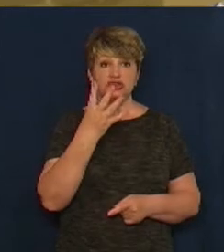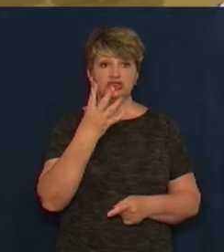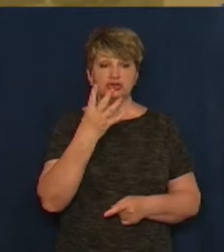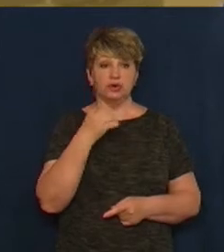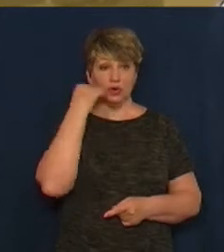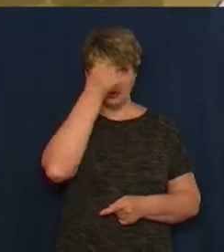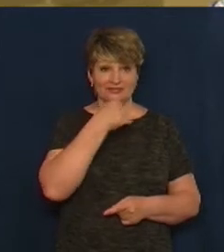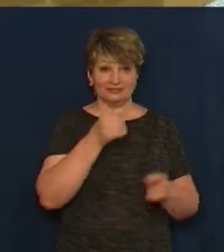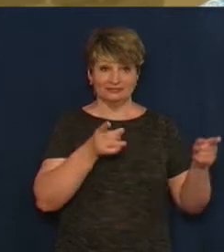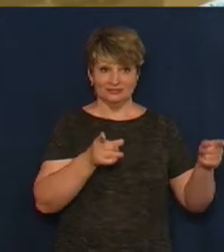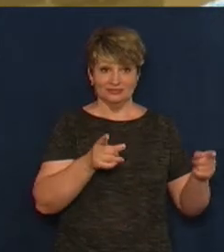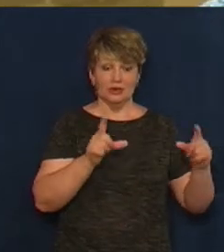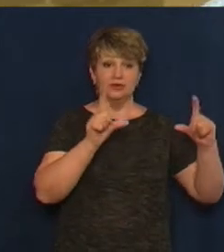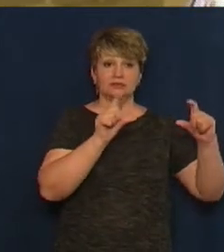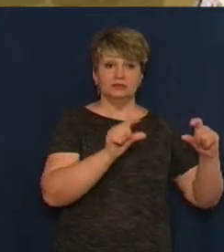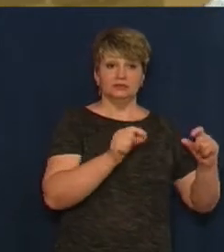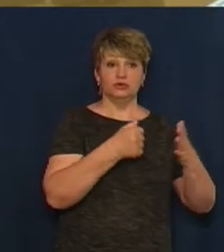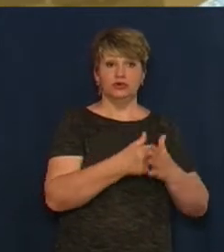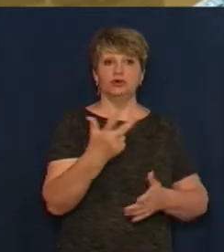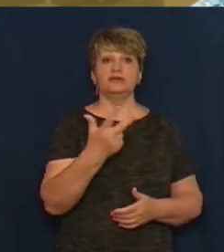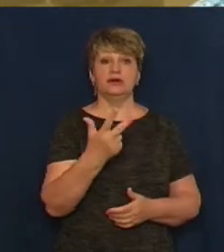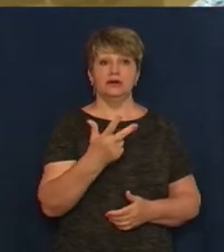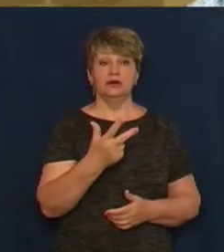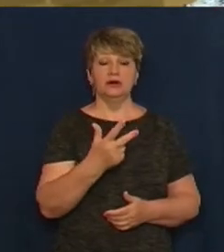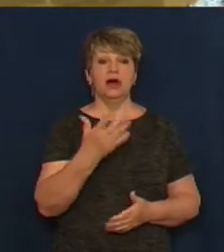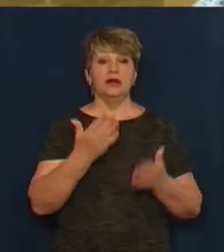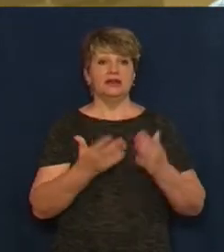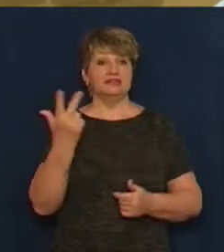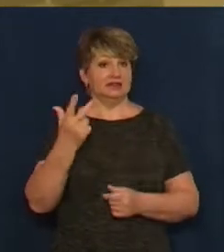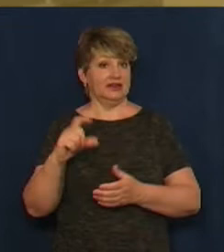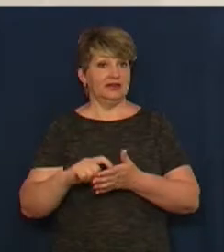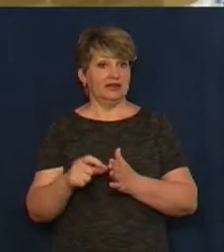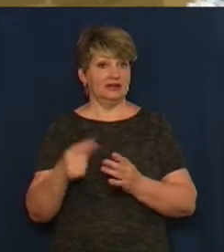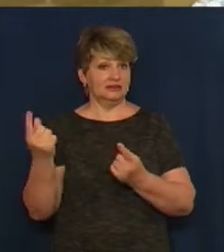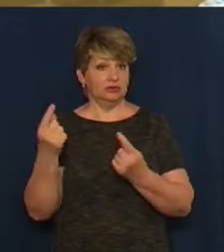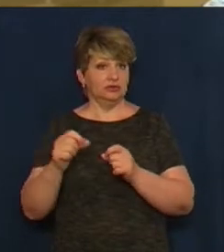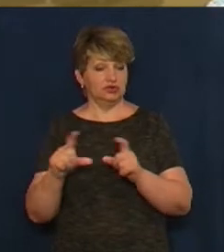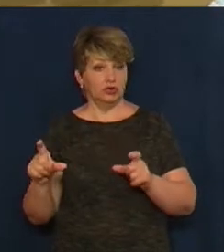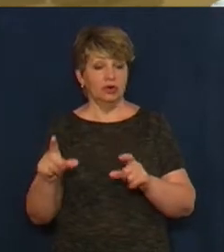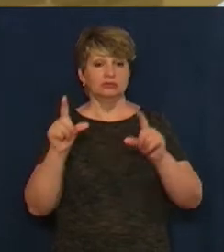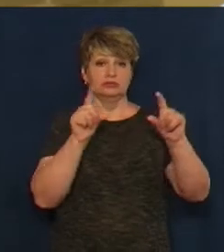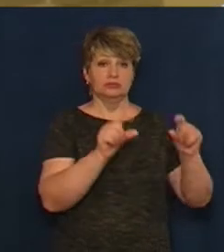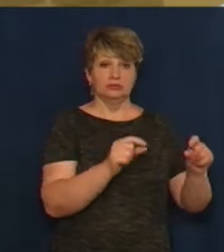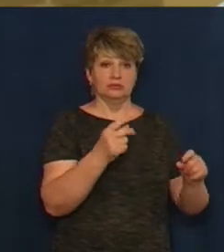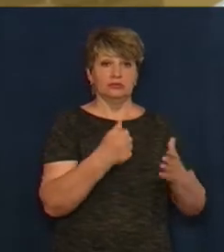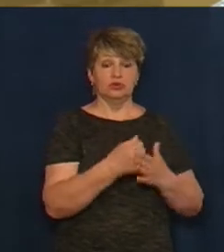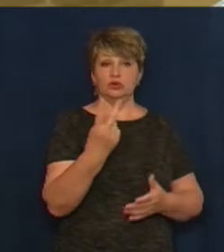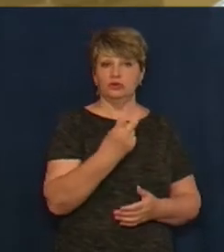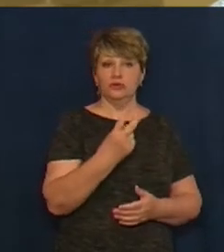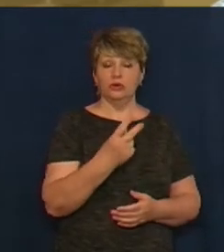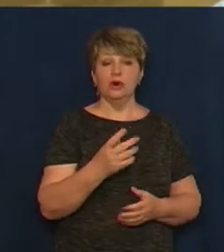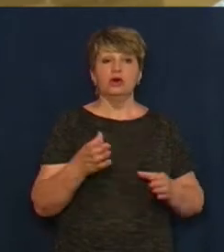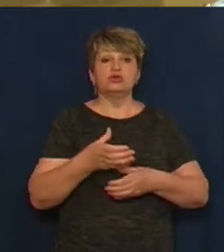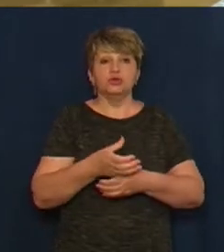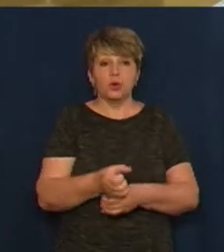до трьох. А якщо вона вже в третій клас іде, то до двох. І ще здати екзамени. Причому вони скоротили годину